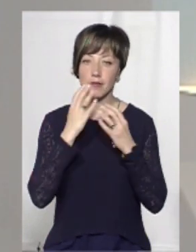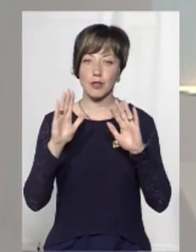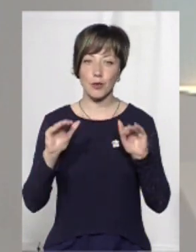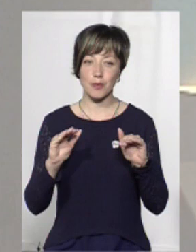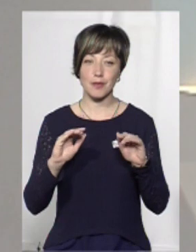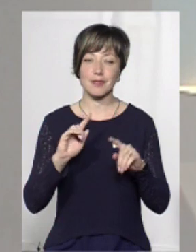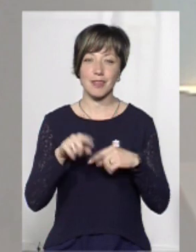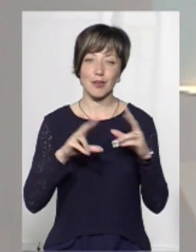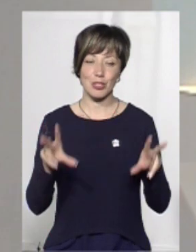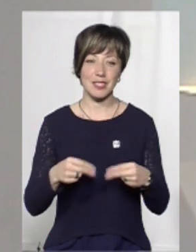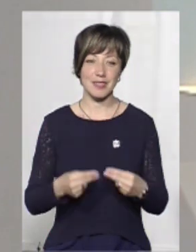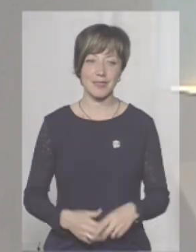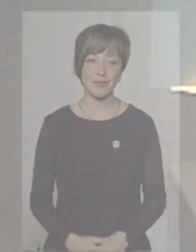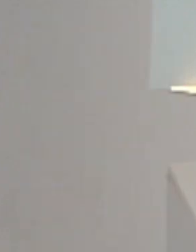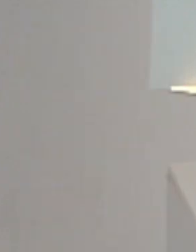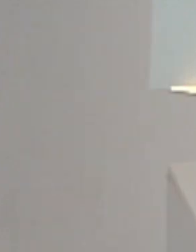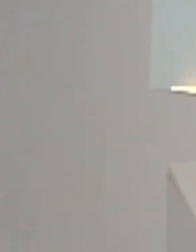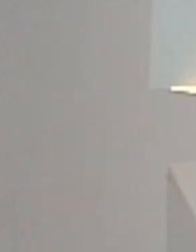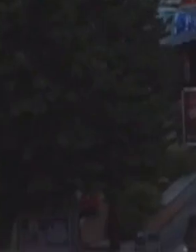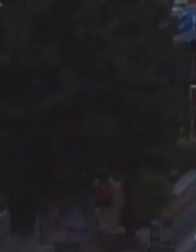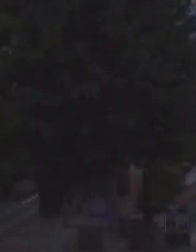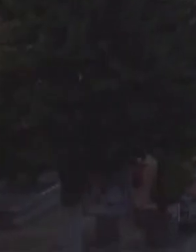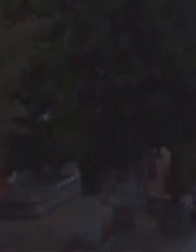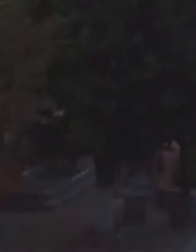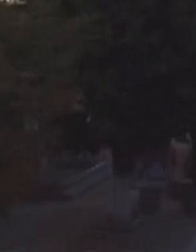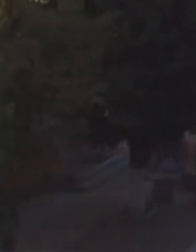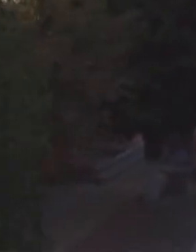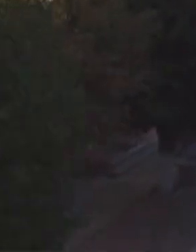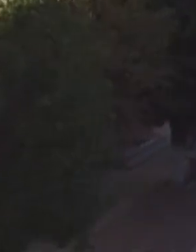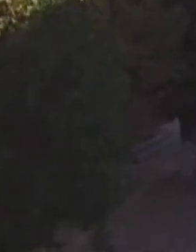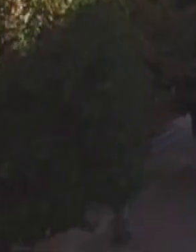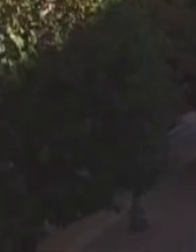все добре. Хай щастить. Дякую.